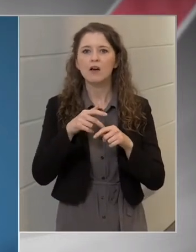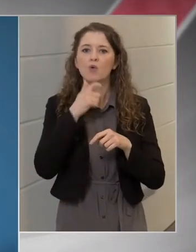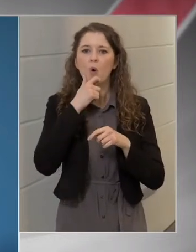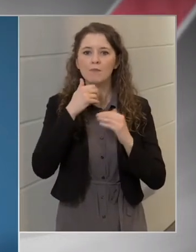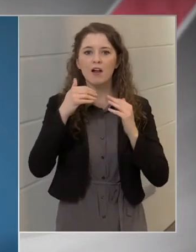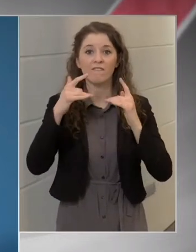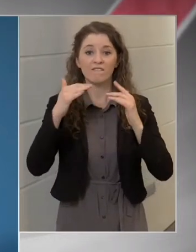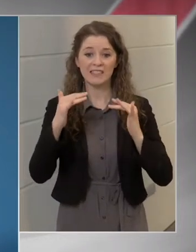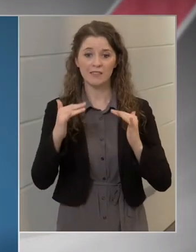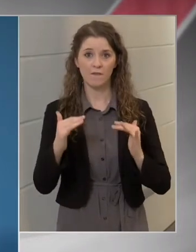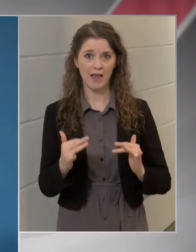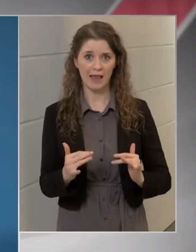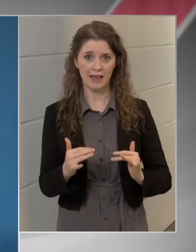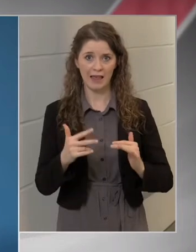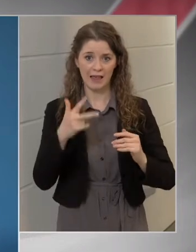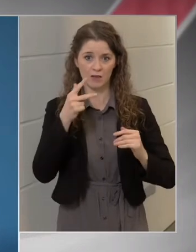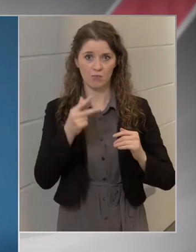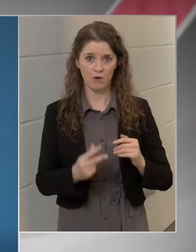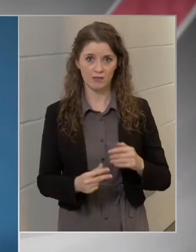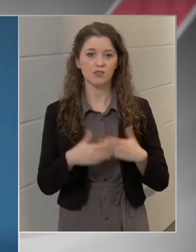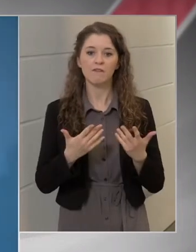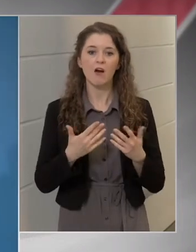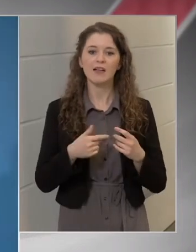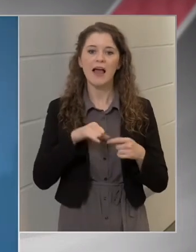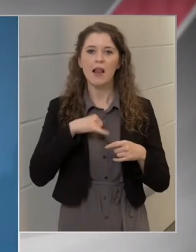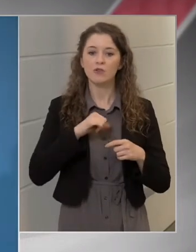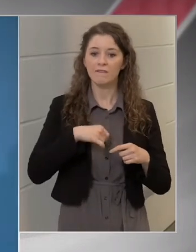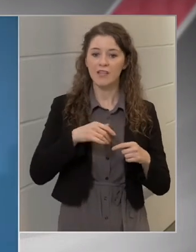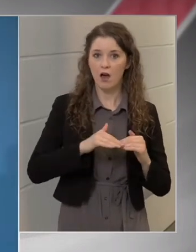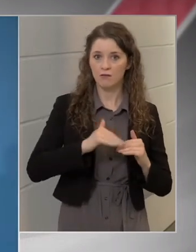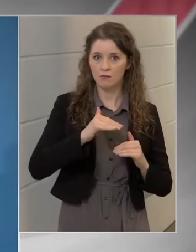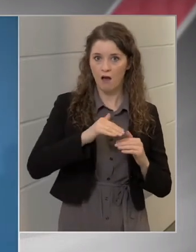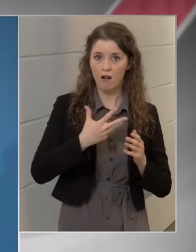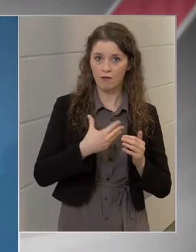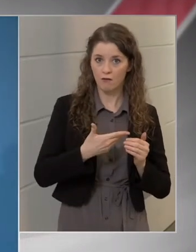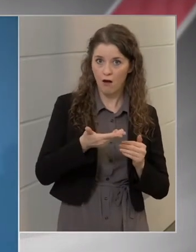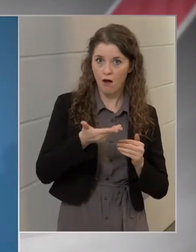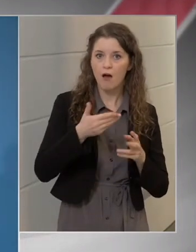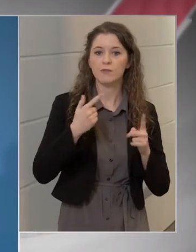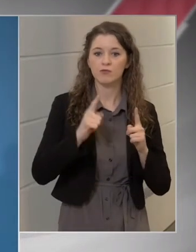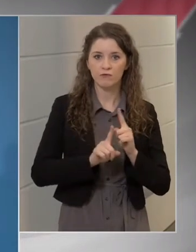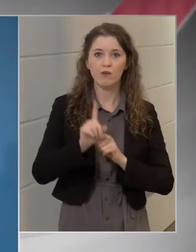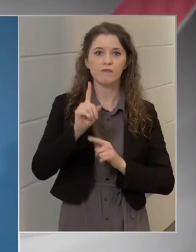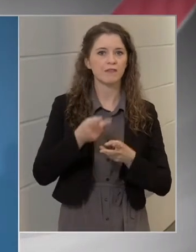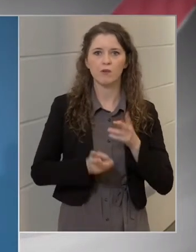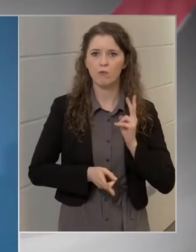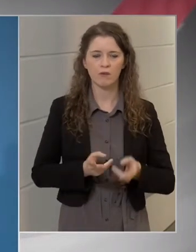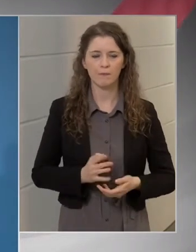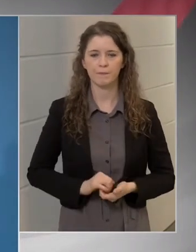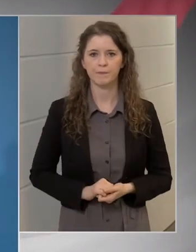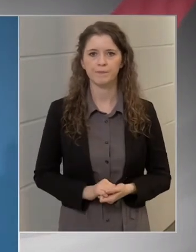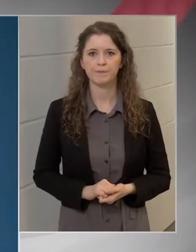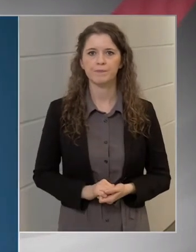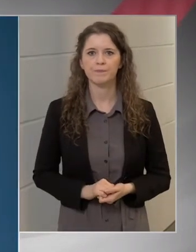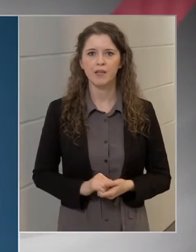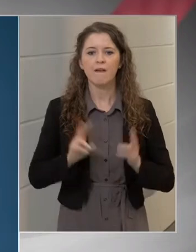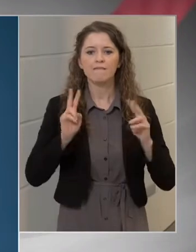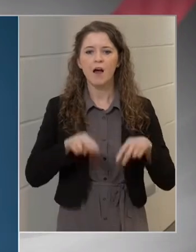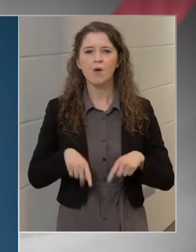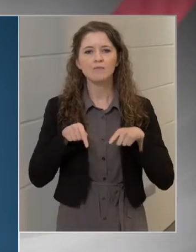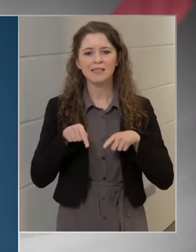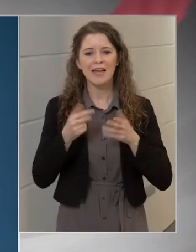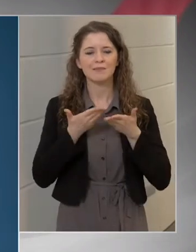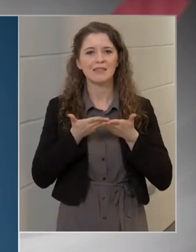oltások, vagy a fiatalok kapnak elsőként? Valóban ez egy szélesebb